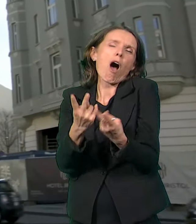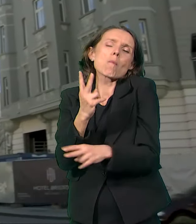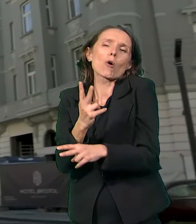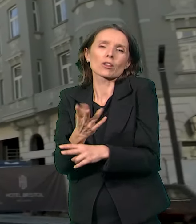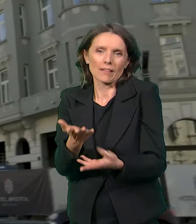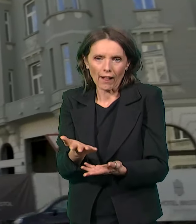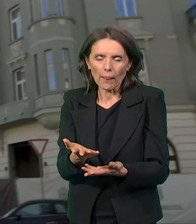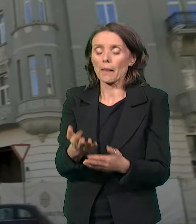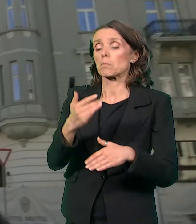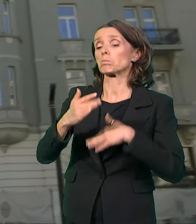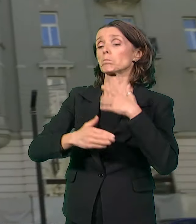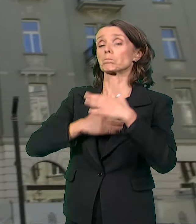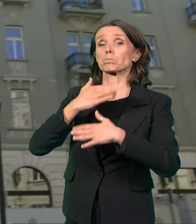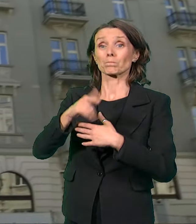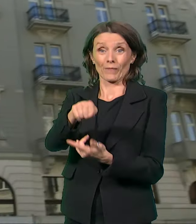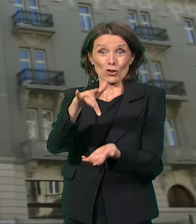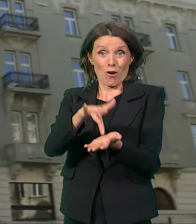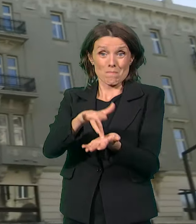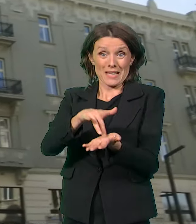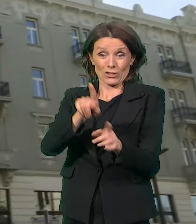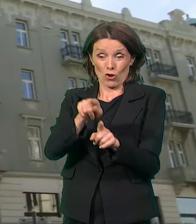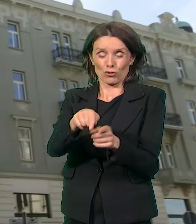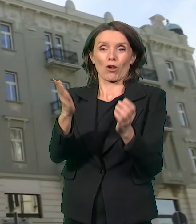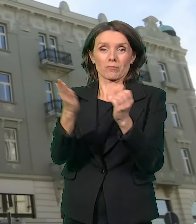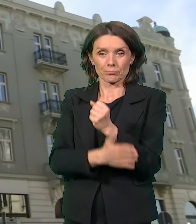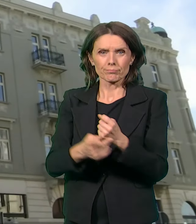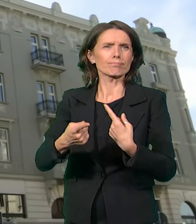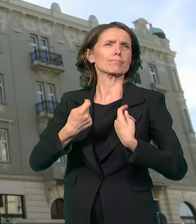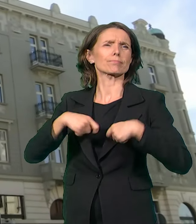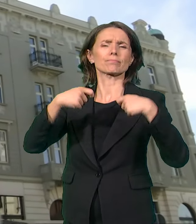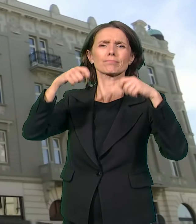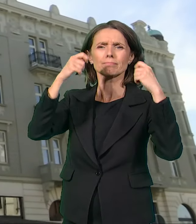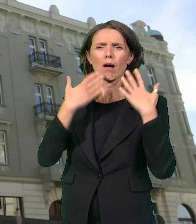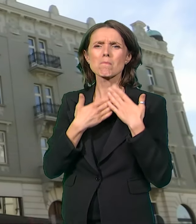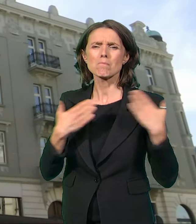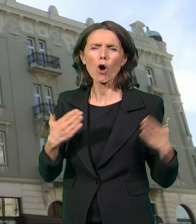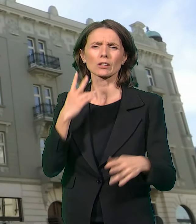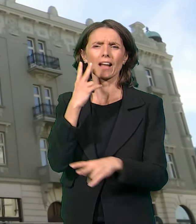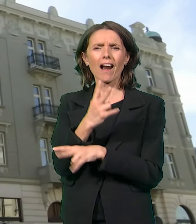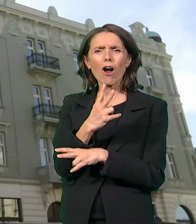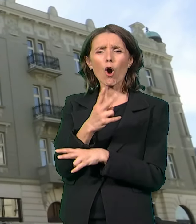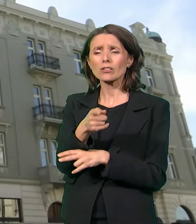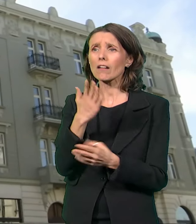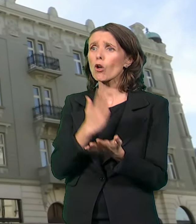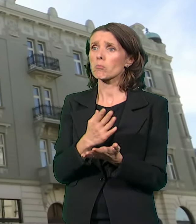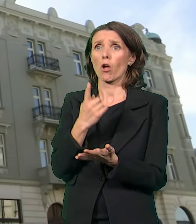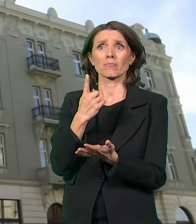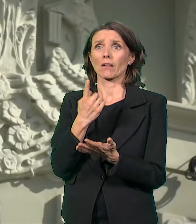bi se kašnije na tom meštu podigao modern hotel, jedan od najmodernijih građevina,